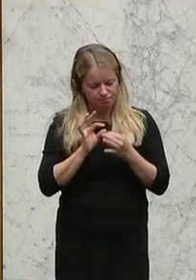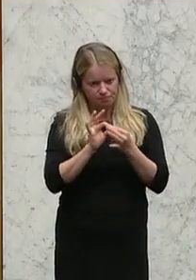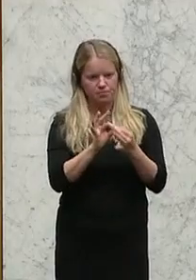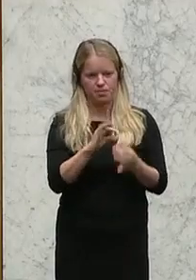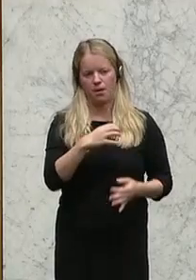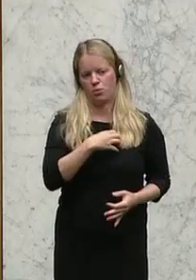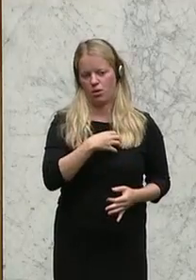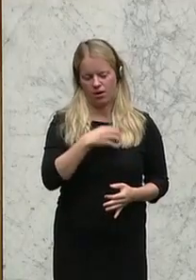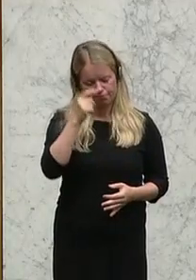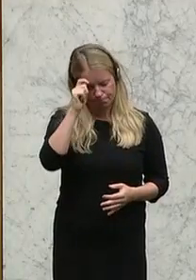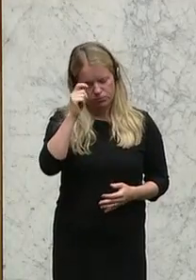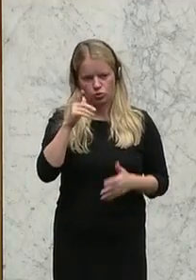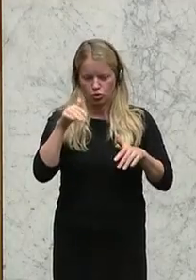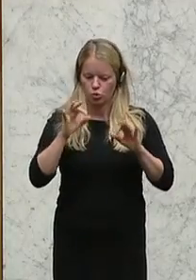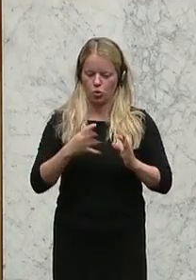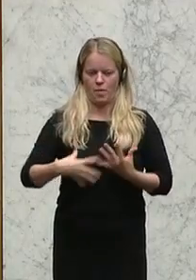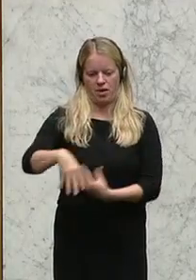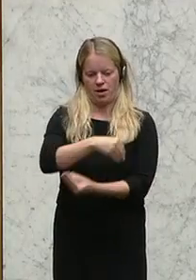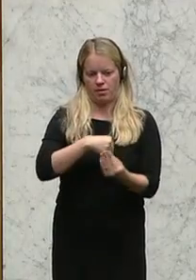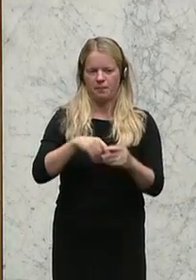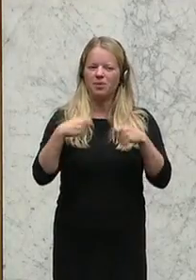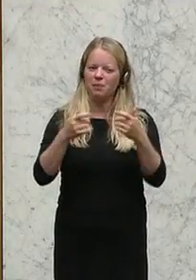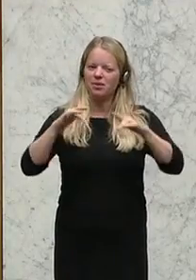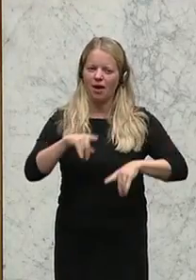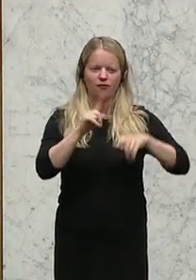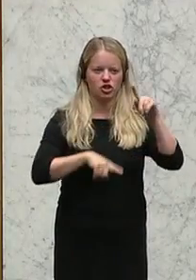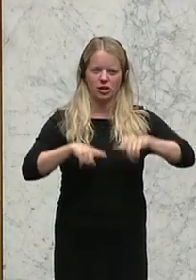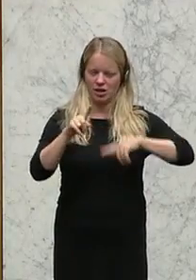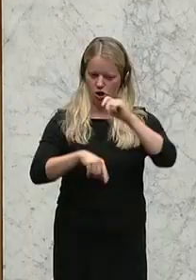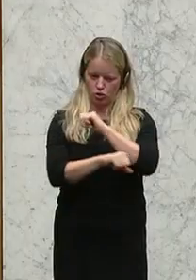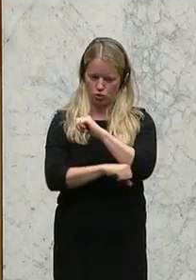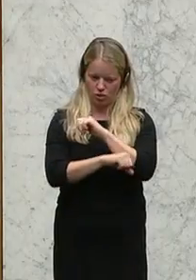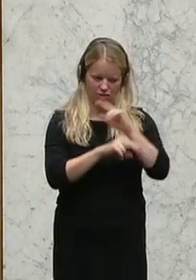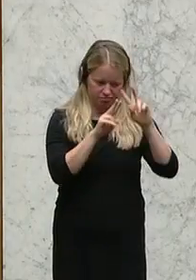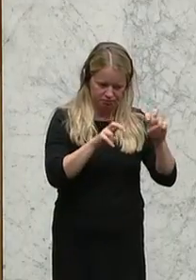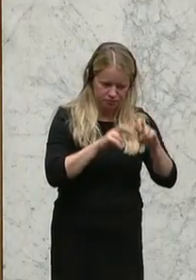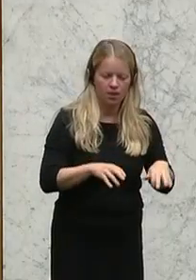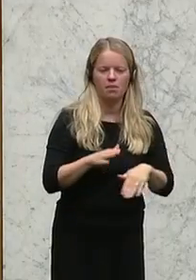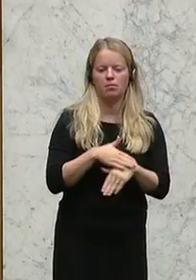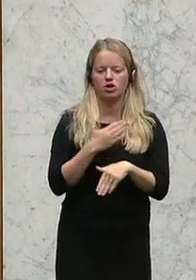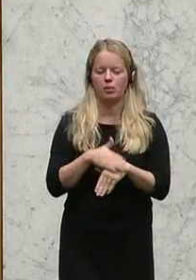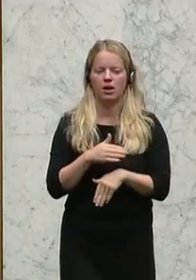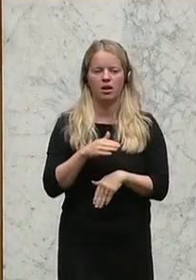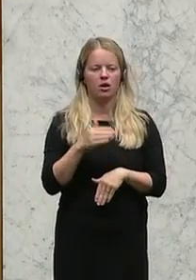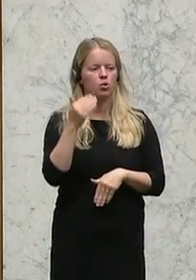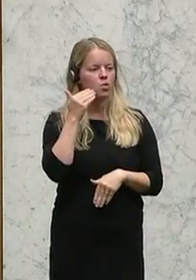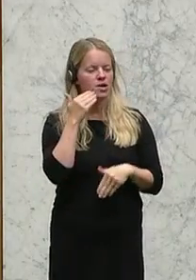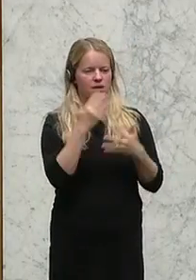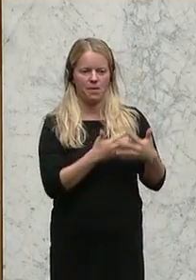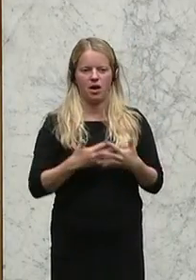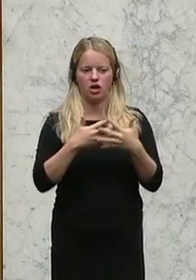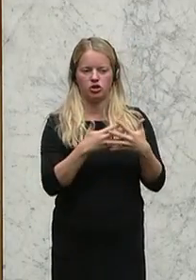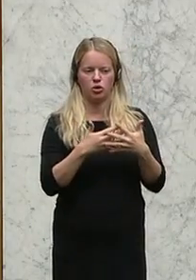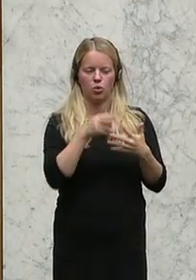Es gibt unterschiedliche Studien. Eine, zum Beispiel von der US-Universität